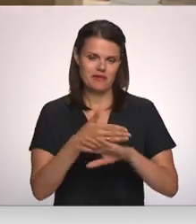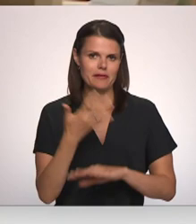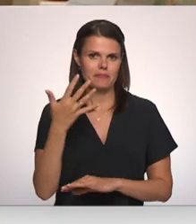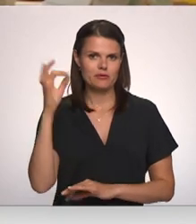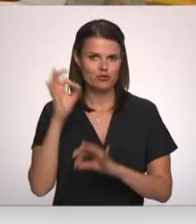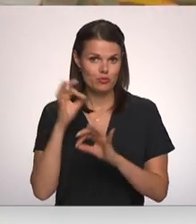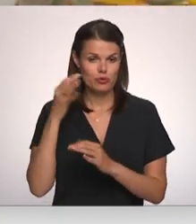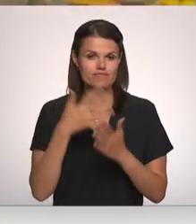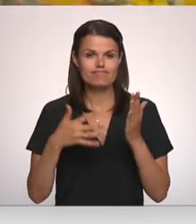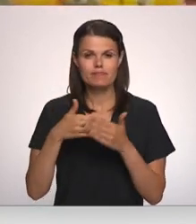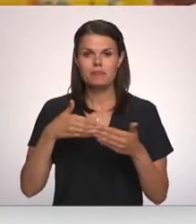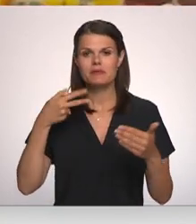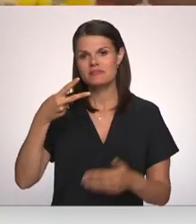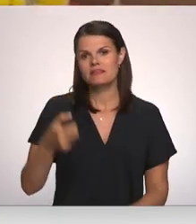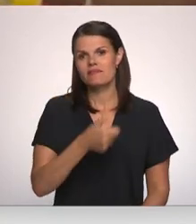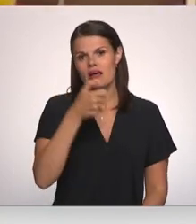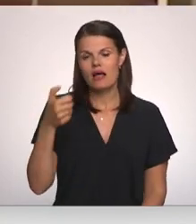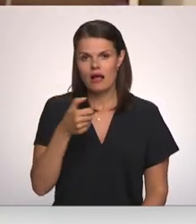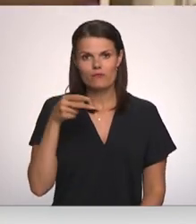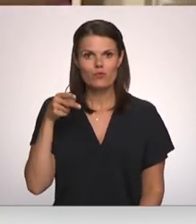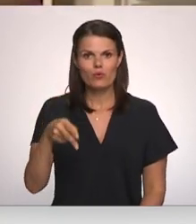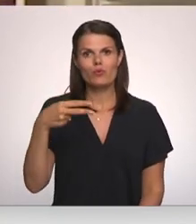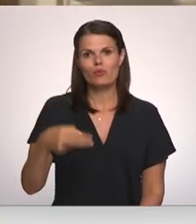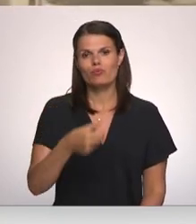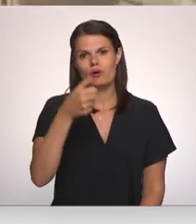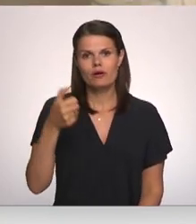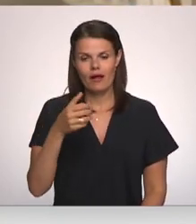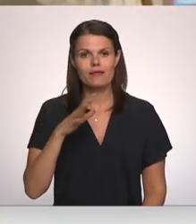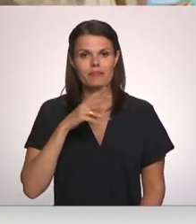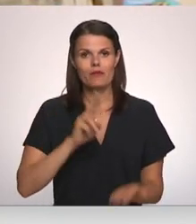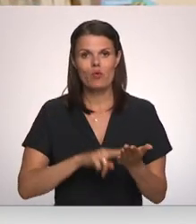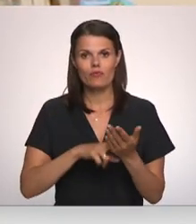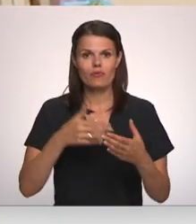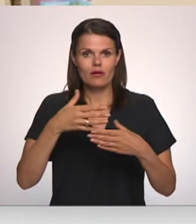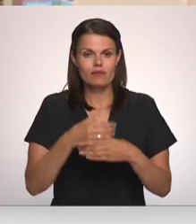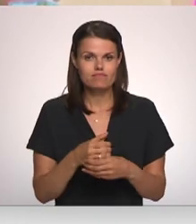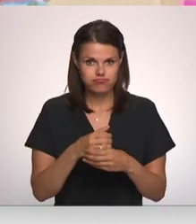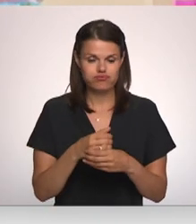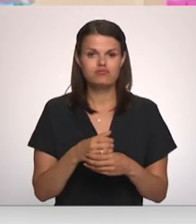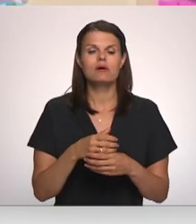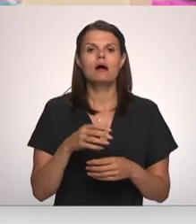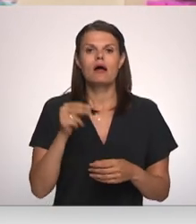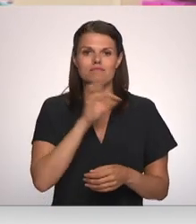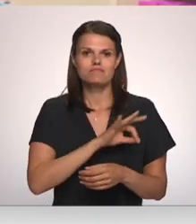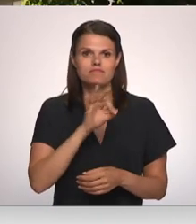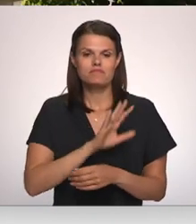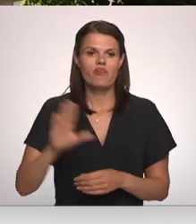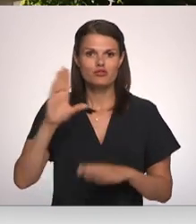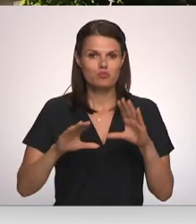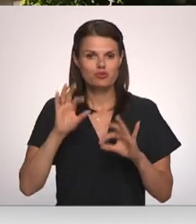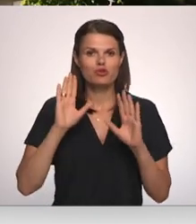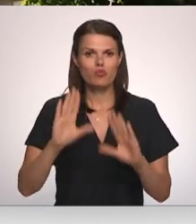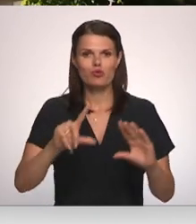rāda, ka pirms diviem gadiem jeb 2020. gadā PVN samazinājums piedāvātajā apmērā ienākumus valsts budžetā būtu